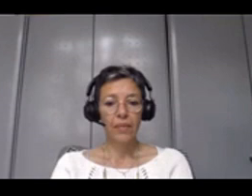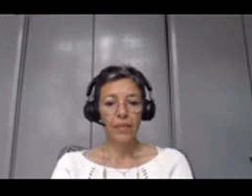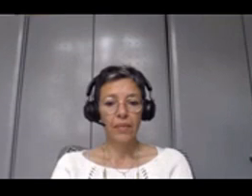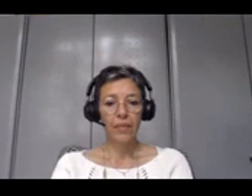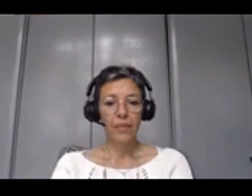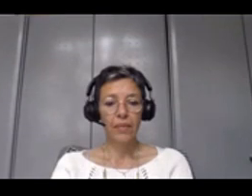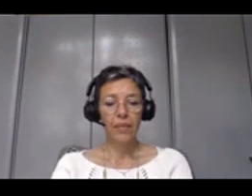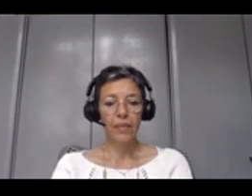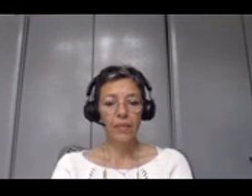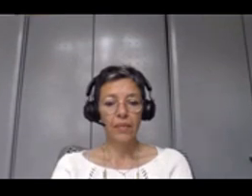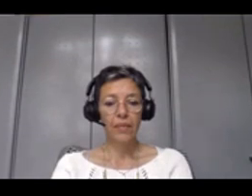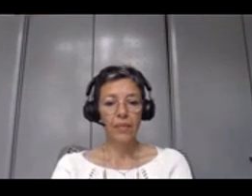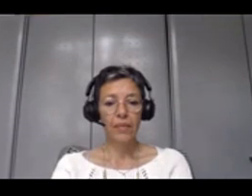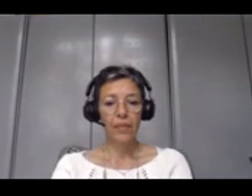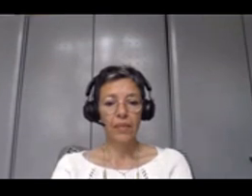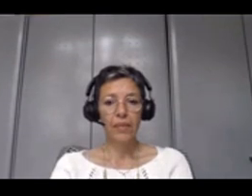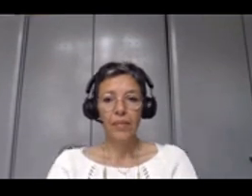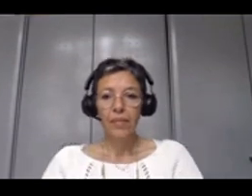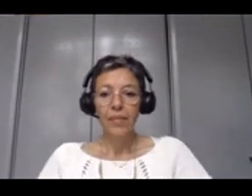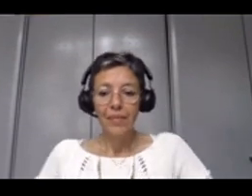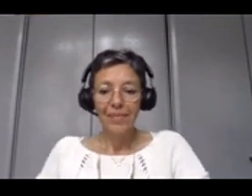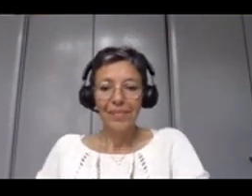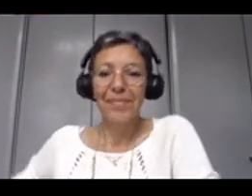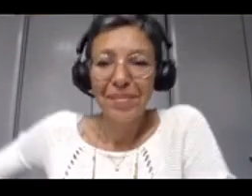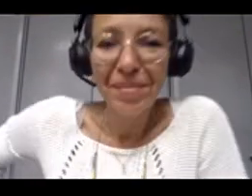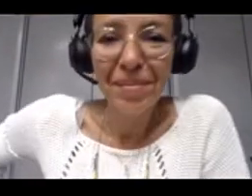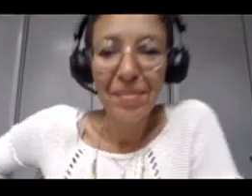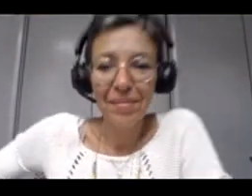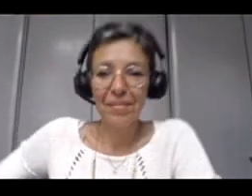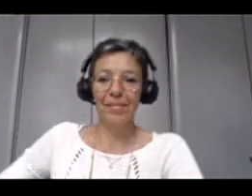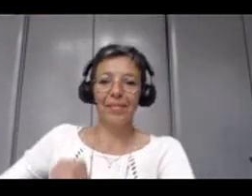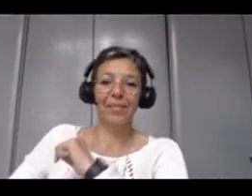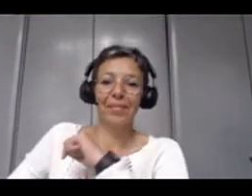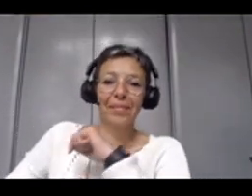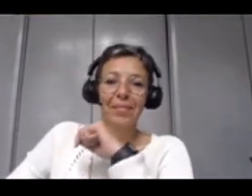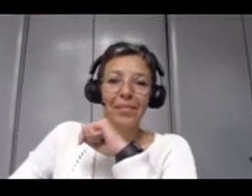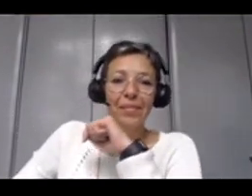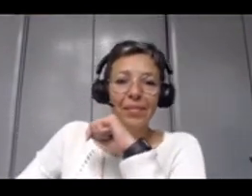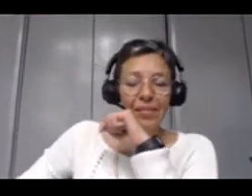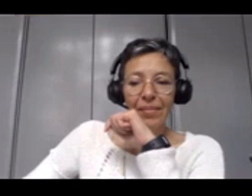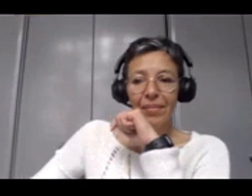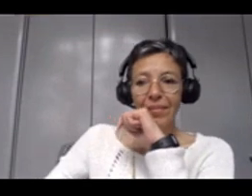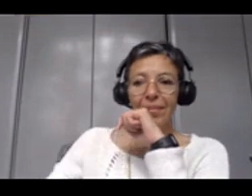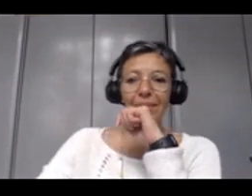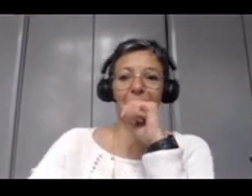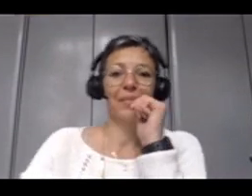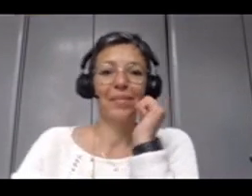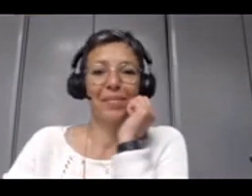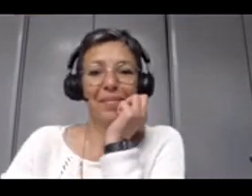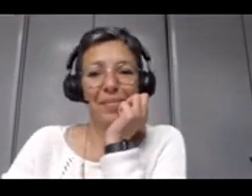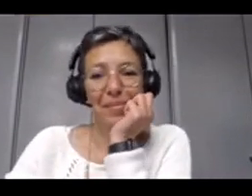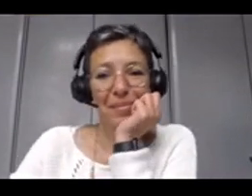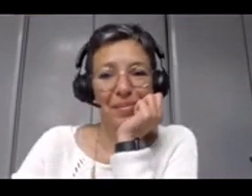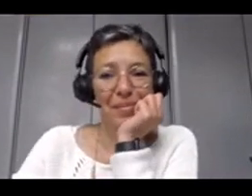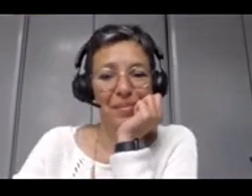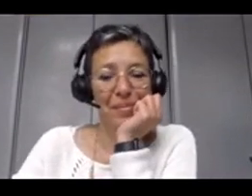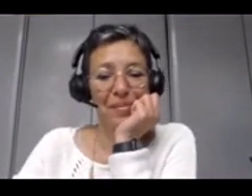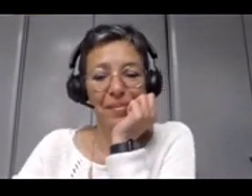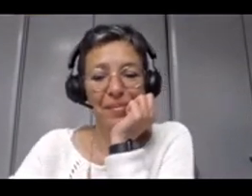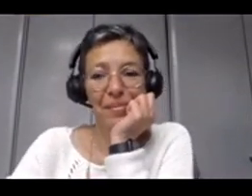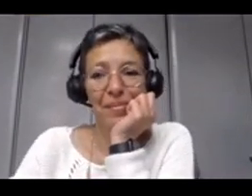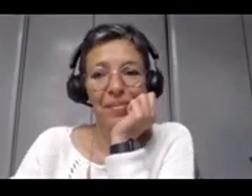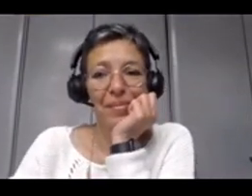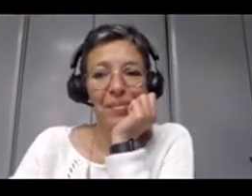Il ne me reste plus qu'à remercier, donc, nos experts de la commission PP